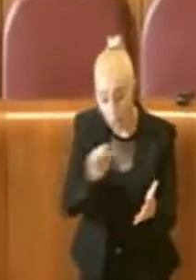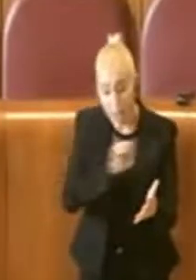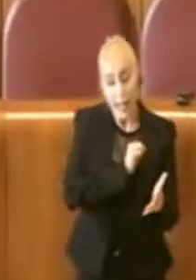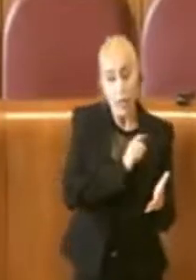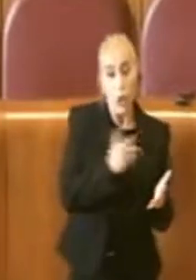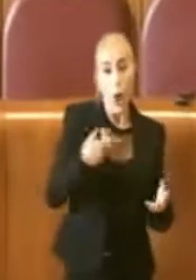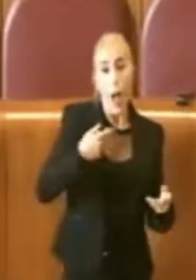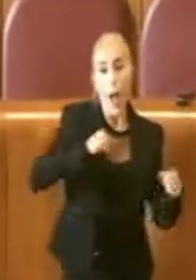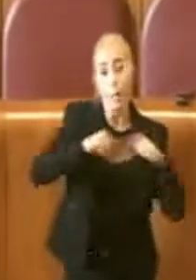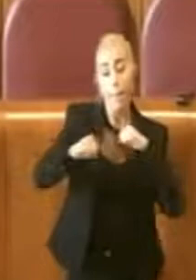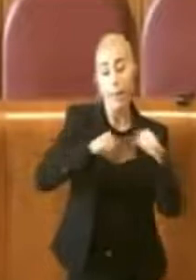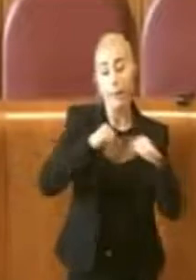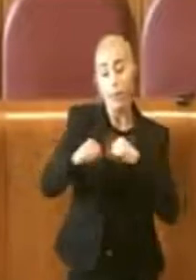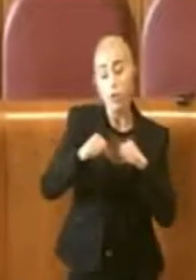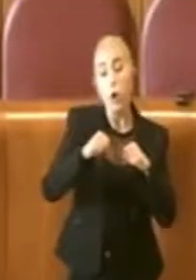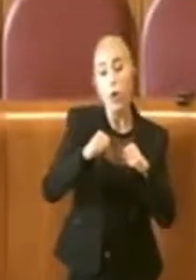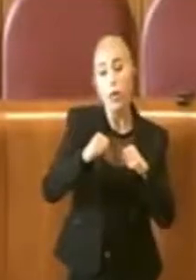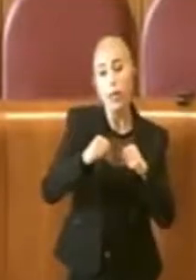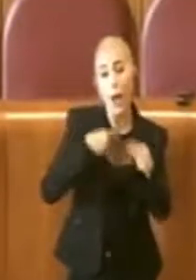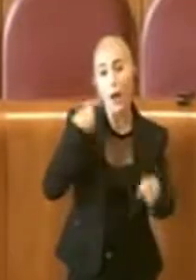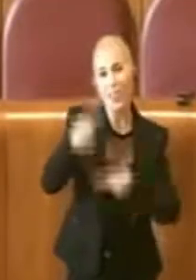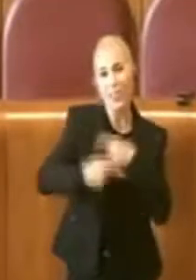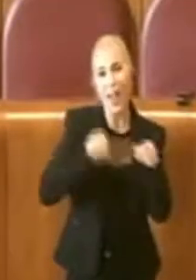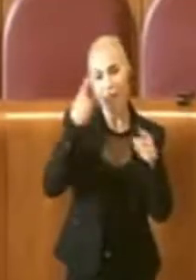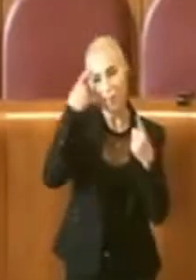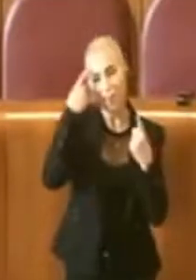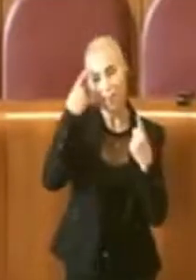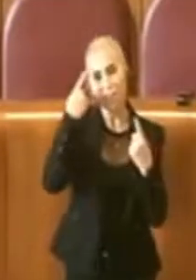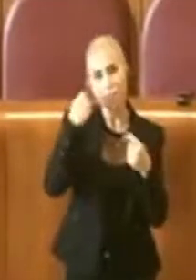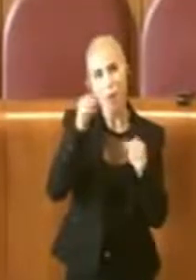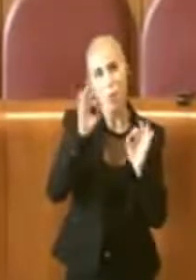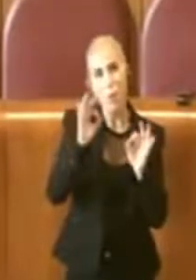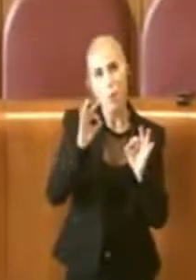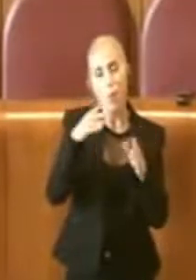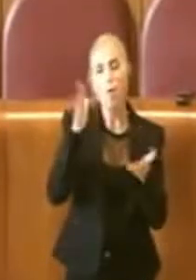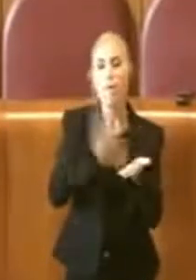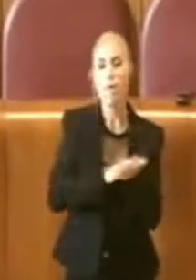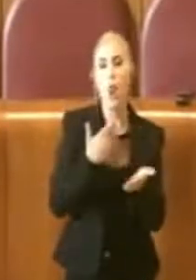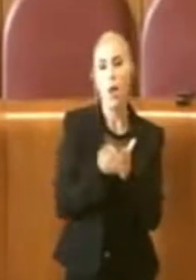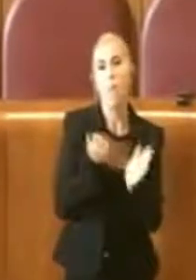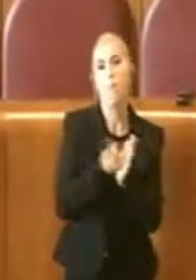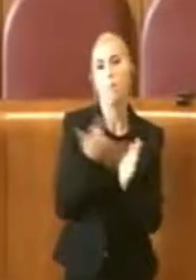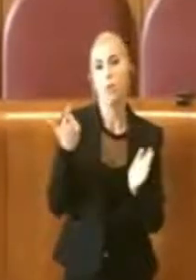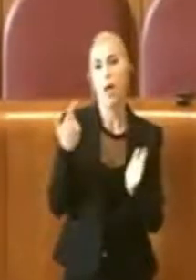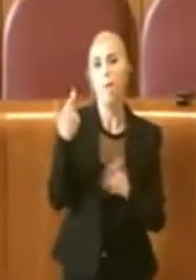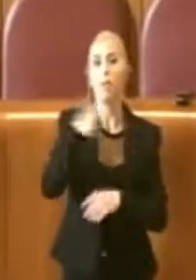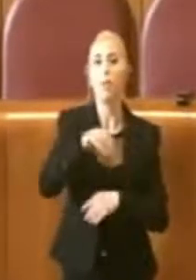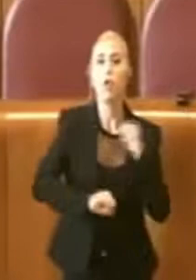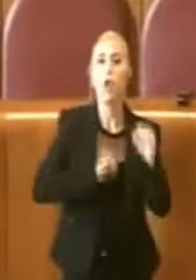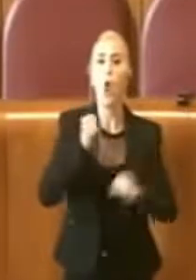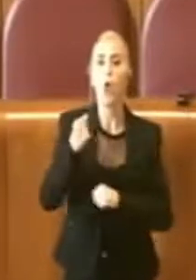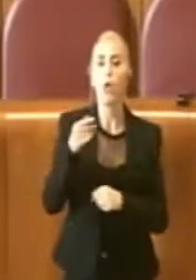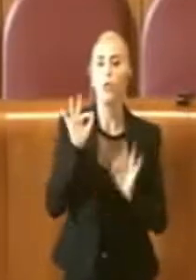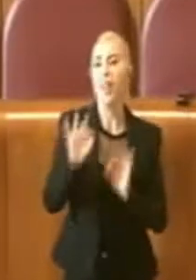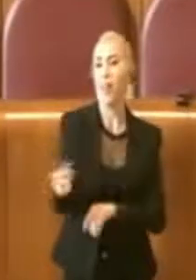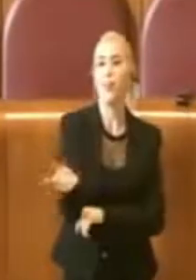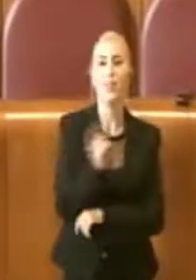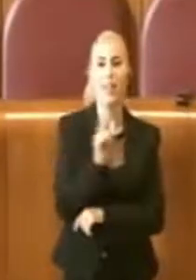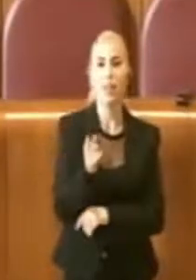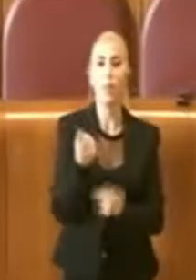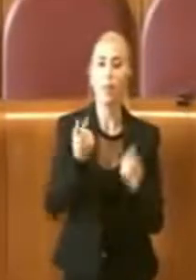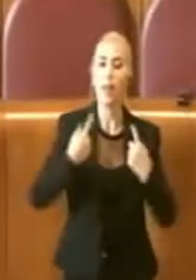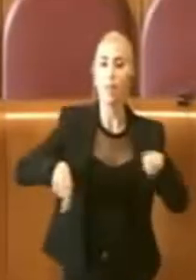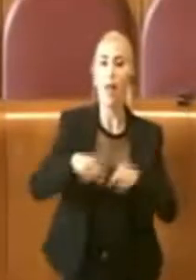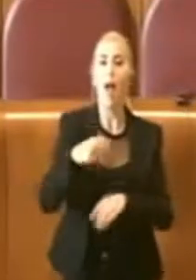'amministrazione sta già portando avanti abbia un valore importante, perché con il dolore non si scherza e credo che oggi l'Assemblea